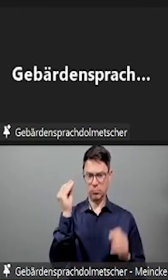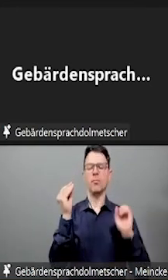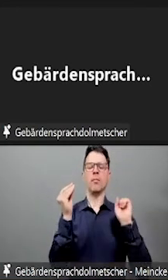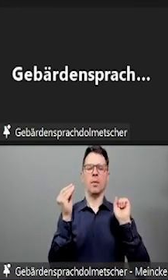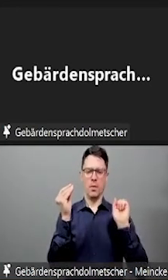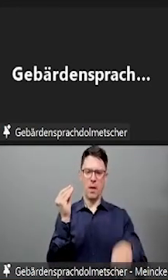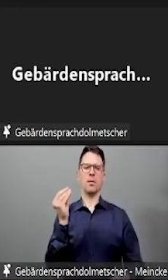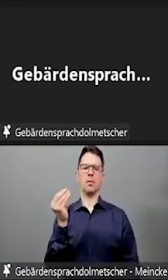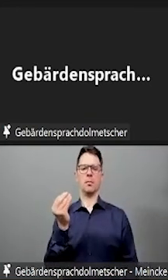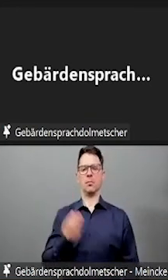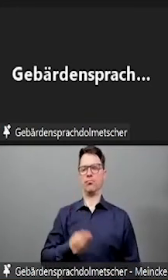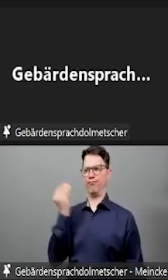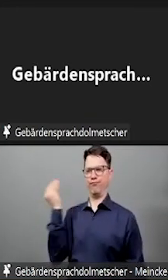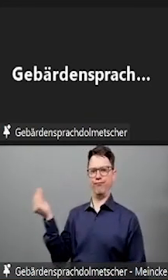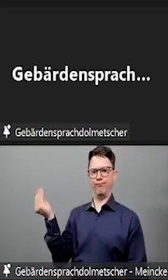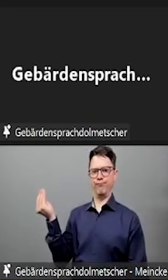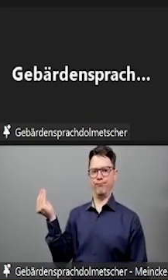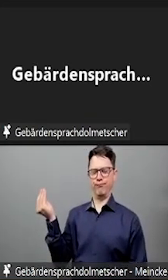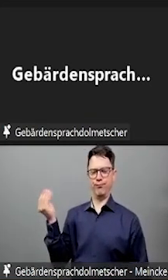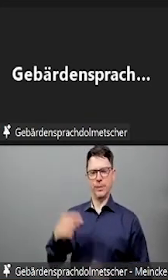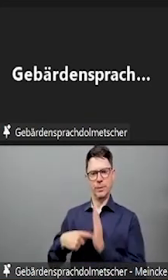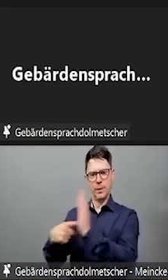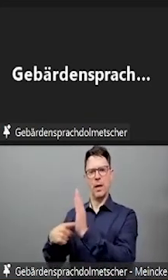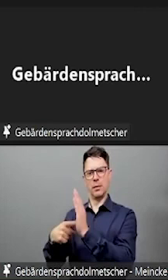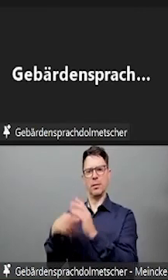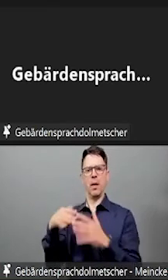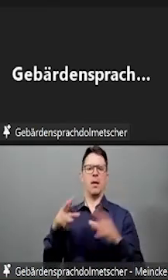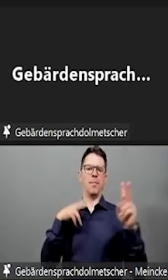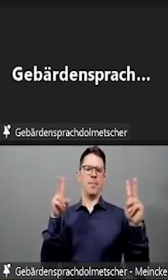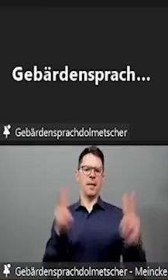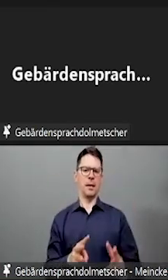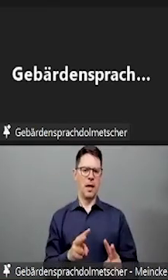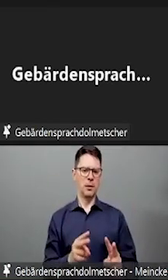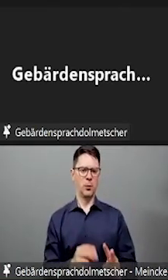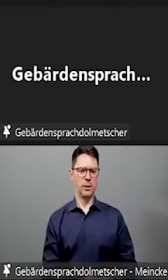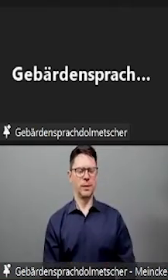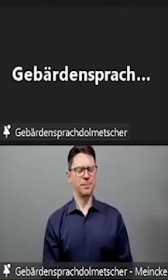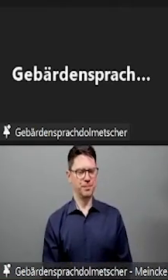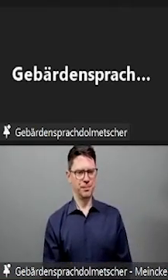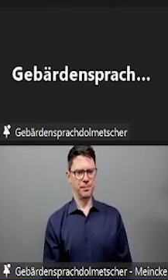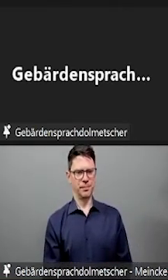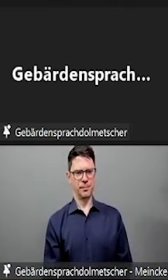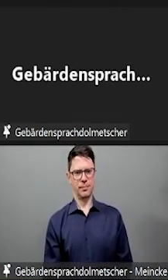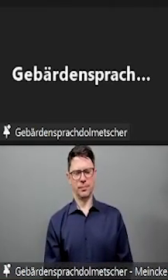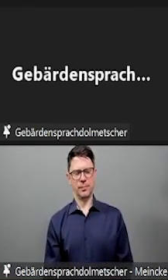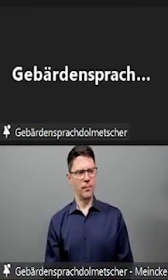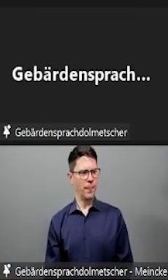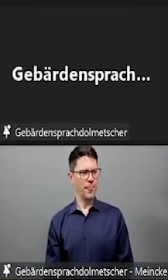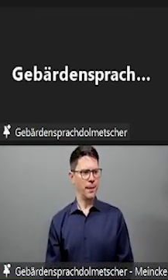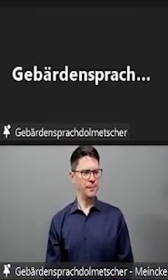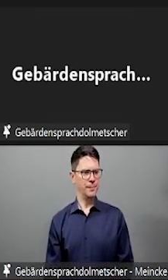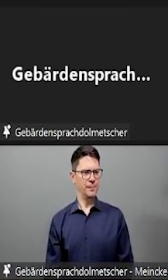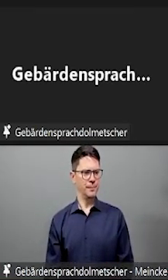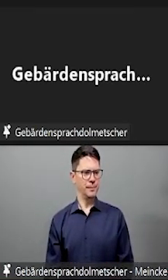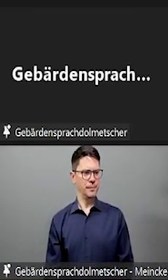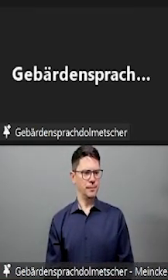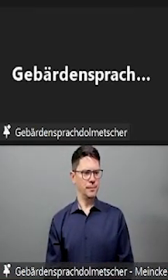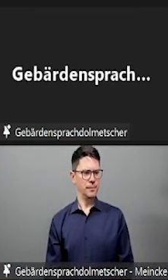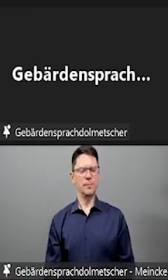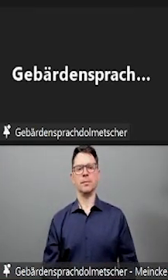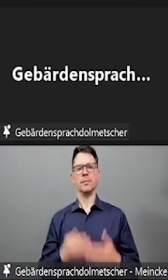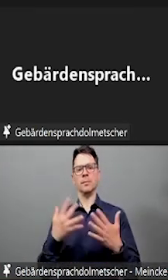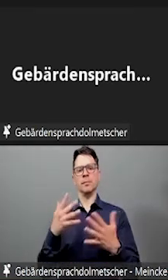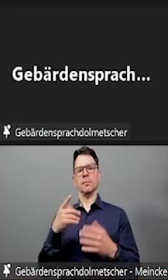entsteht, wenn Prüfungen unter den vorgesehenen Bedingungen absolviert werden müssten, die dann eben für alle